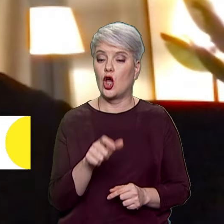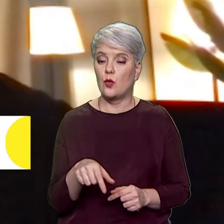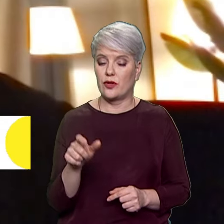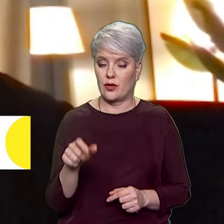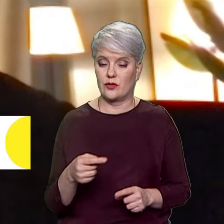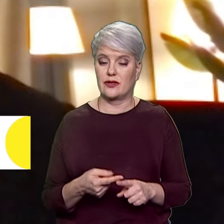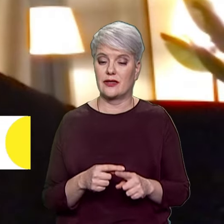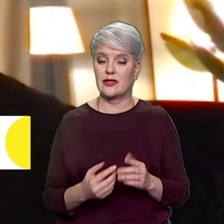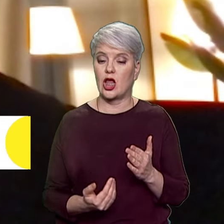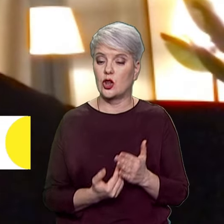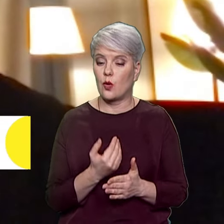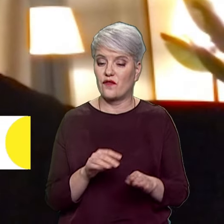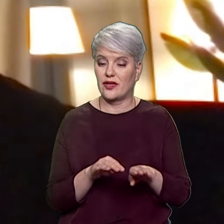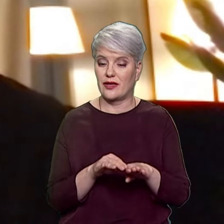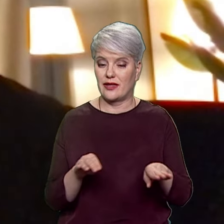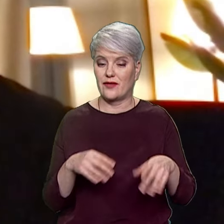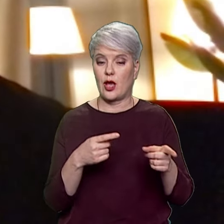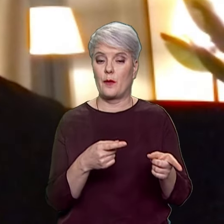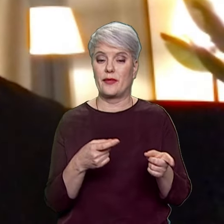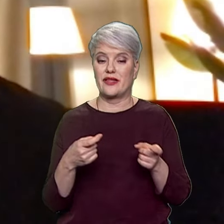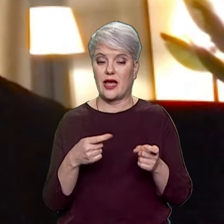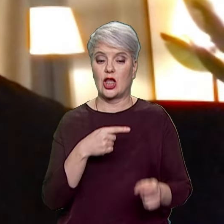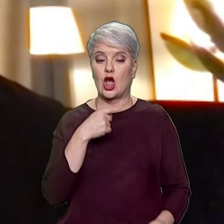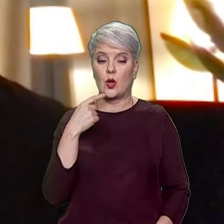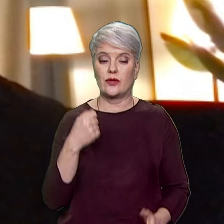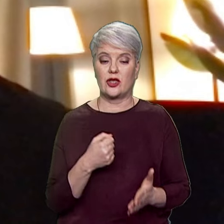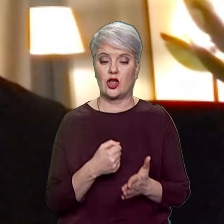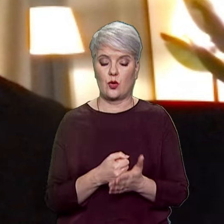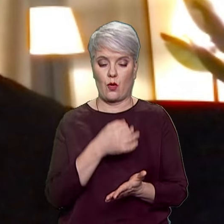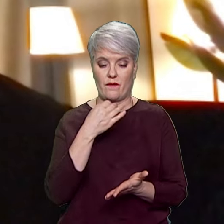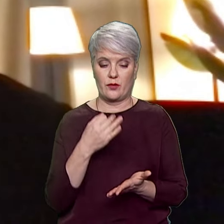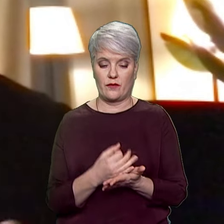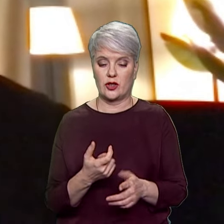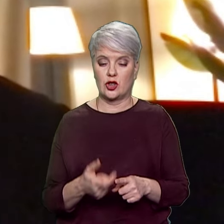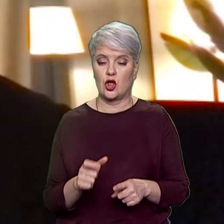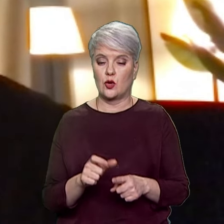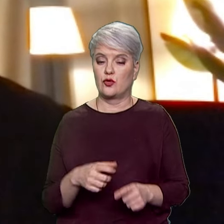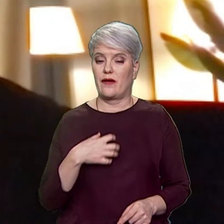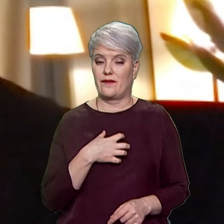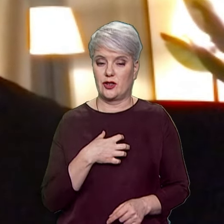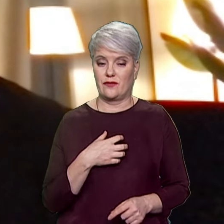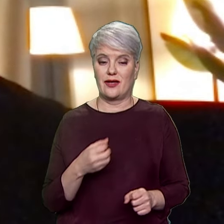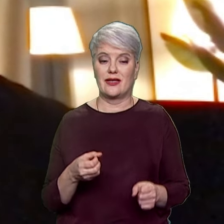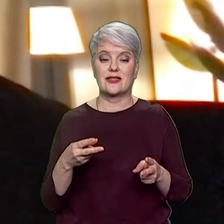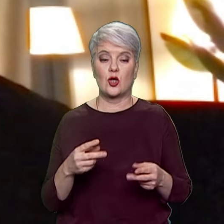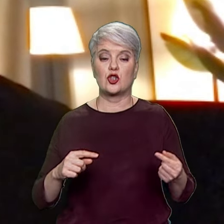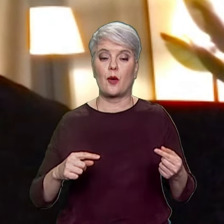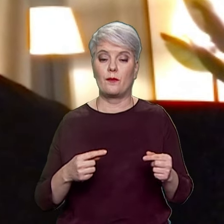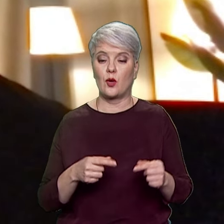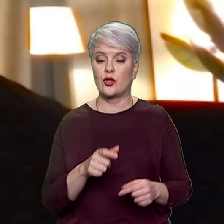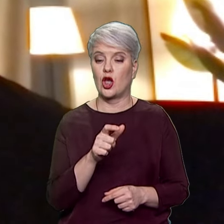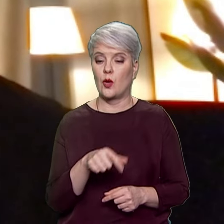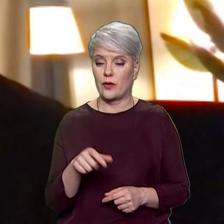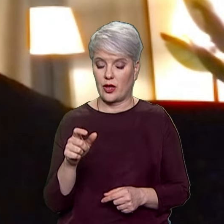новий рівень притягнення Росії до відповідальності. Це дуже важливо. Це злочини проти людяності.